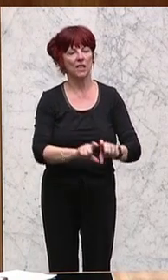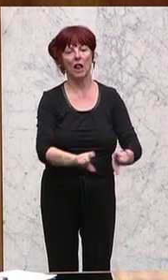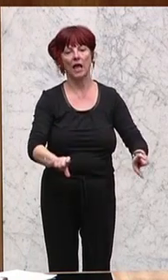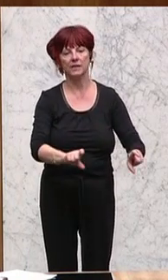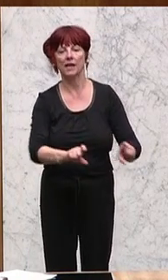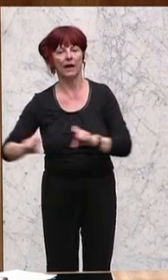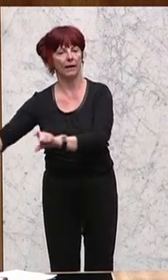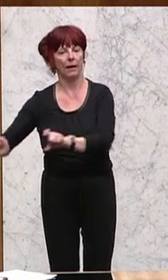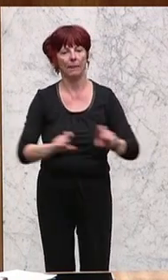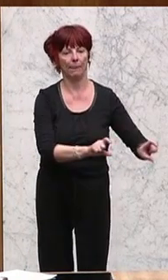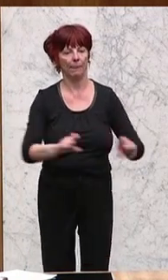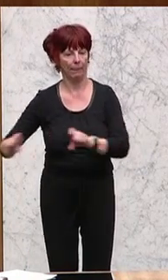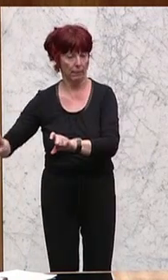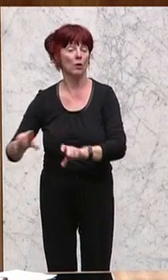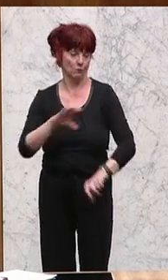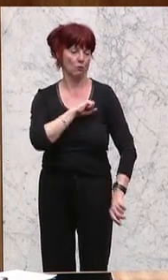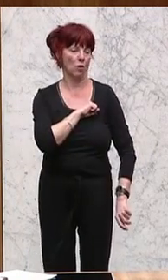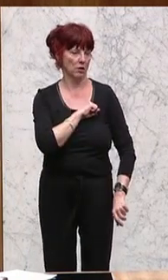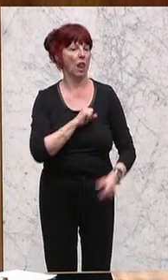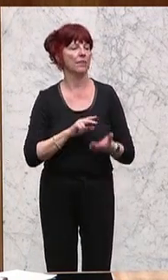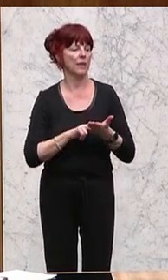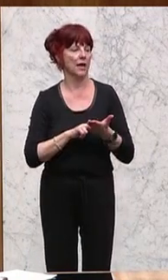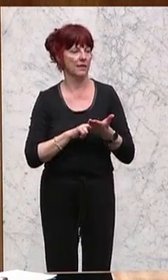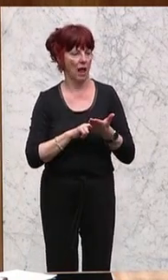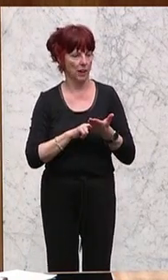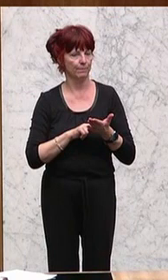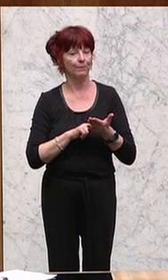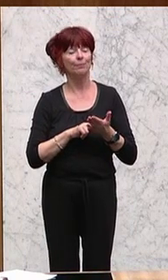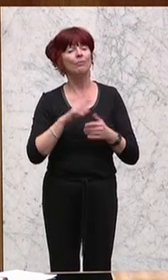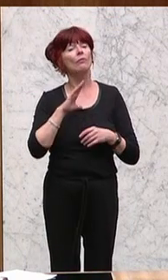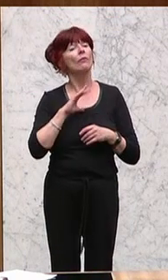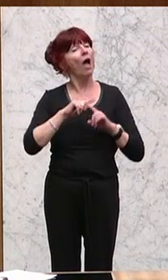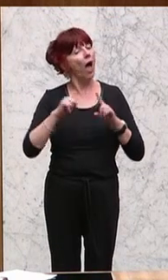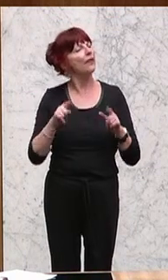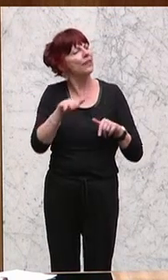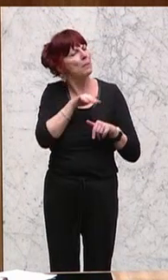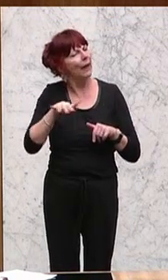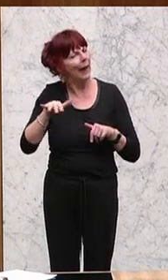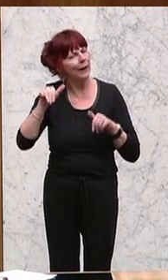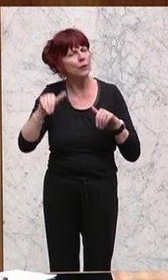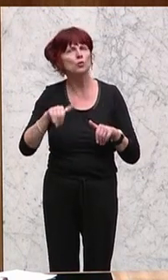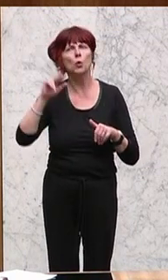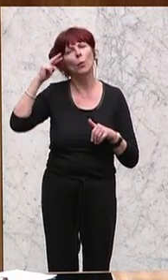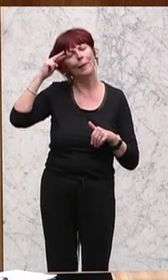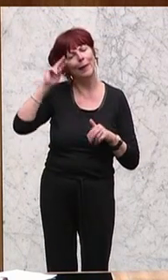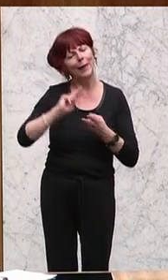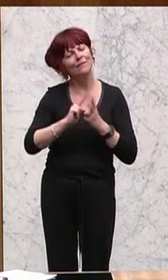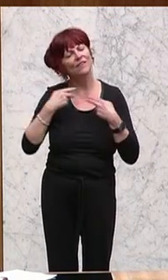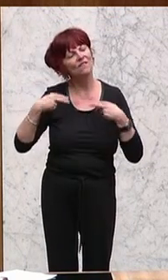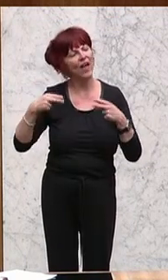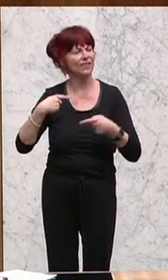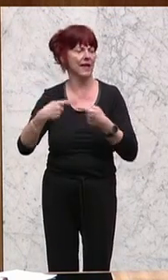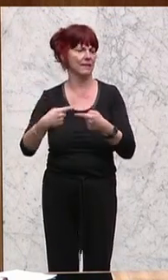Und wir werden auch in vielen anderen Bereichen darüber zu diskutieren haben, wie wir diese Systeme weiterentwickeln, auch im